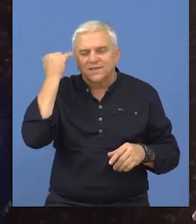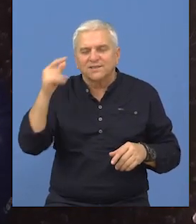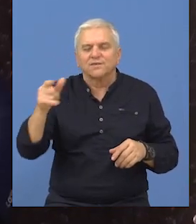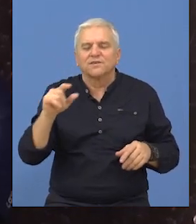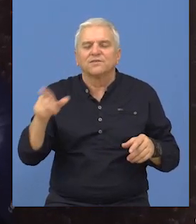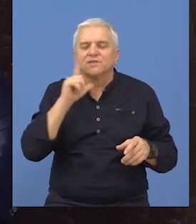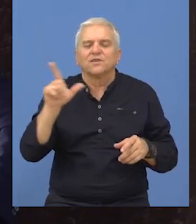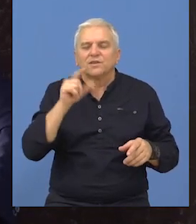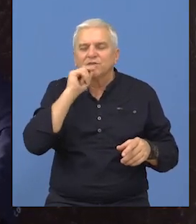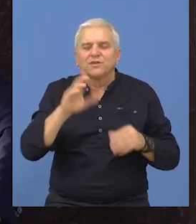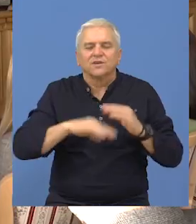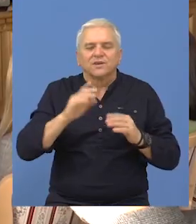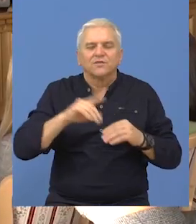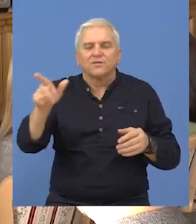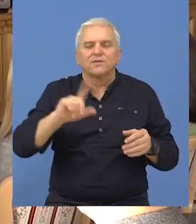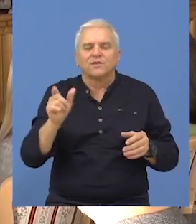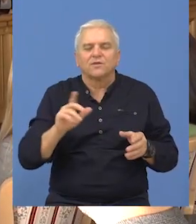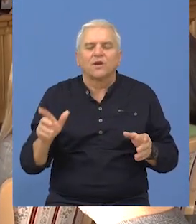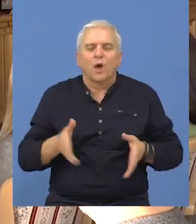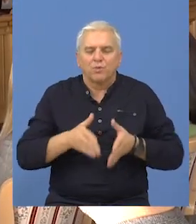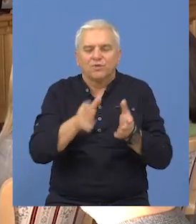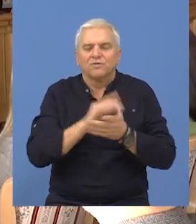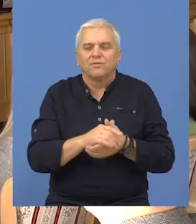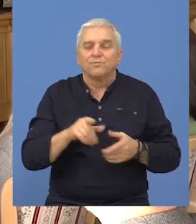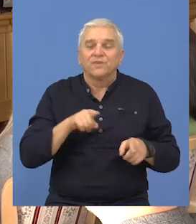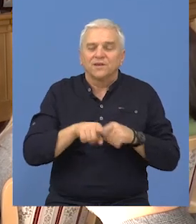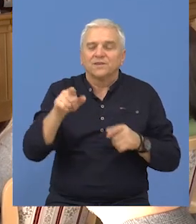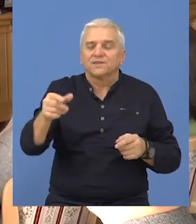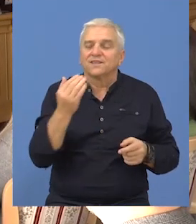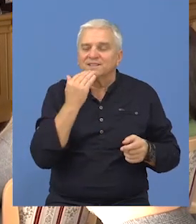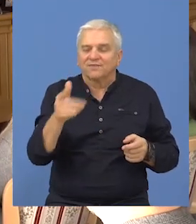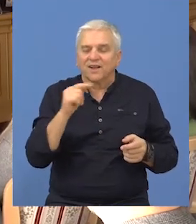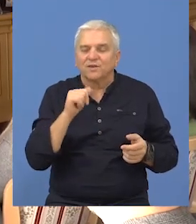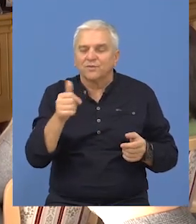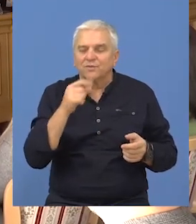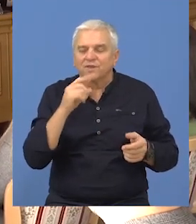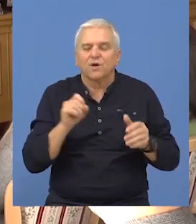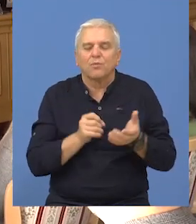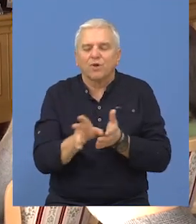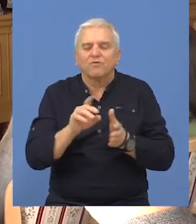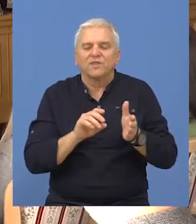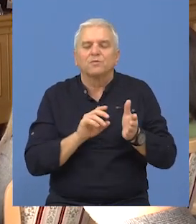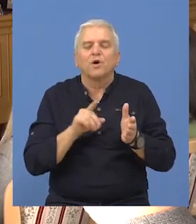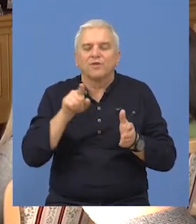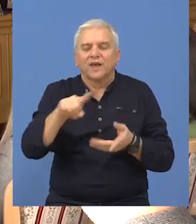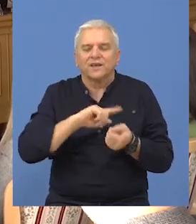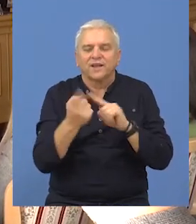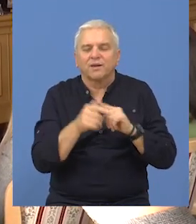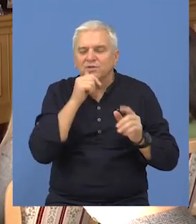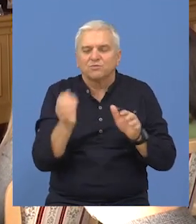pokresnog sekretarijata za regionalni razvoj, međuregionalno sa radim i lokalno samupravu. Zato, između ostalog, danas usvajamo ovaj redovac.